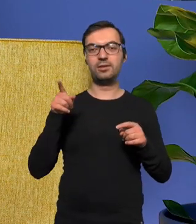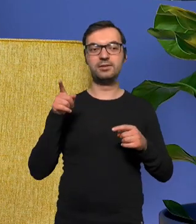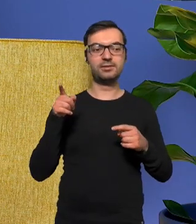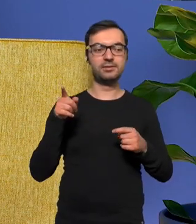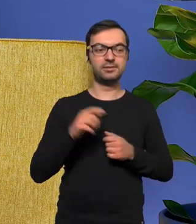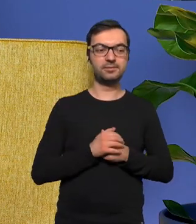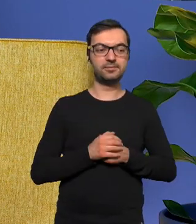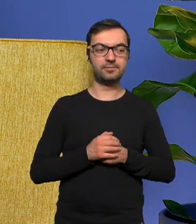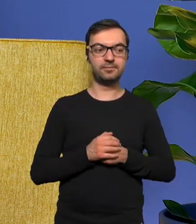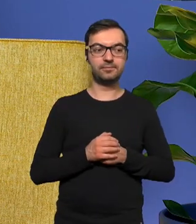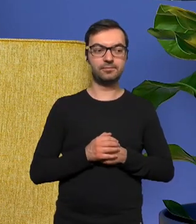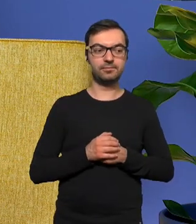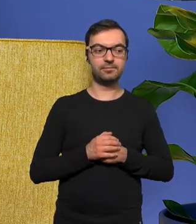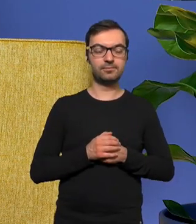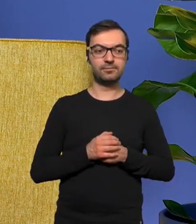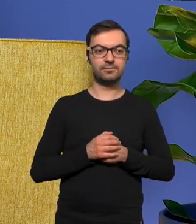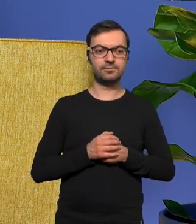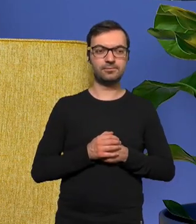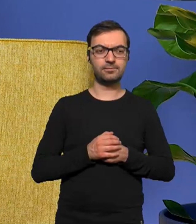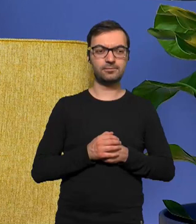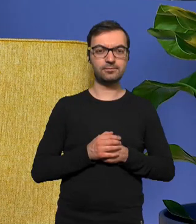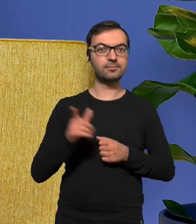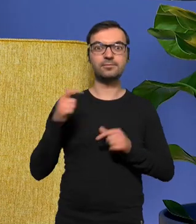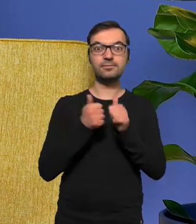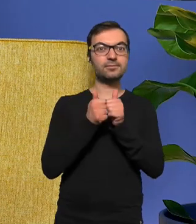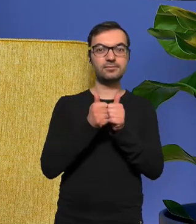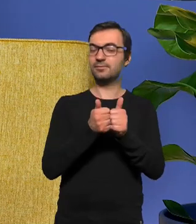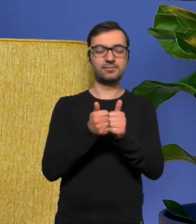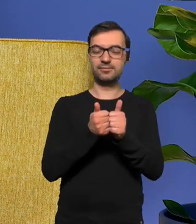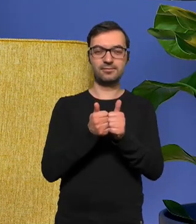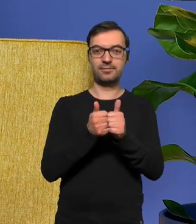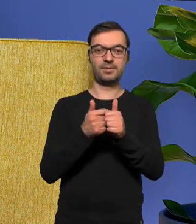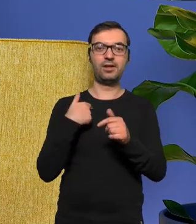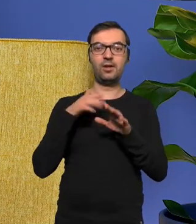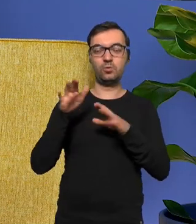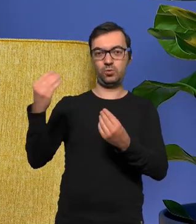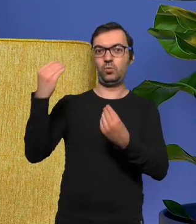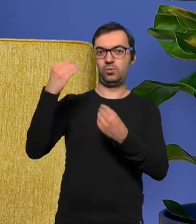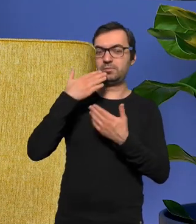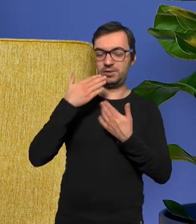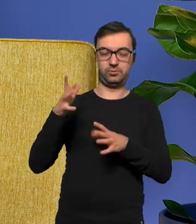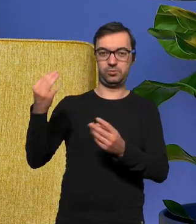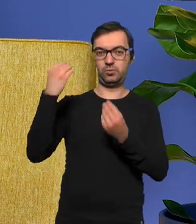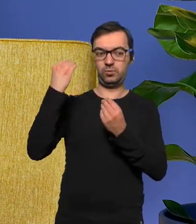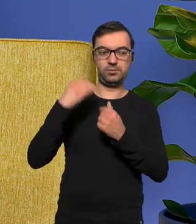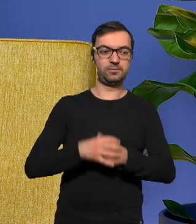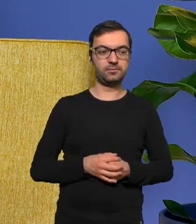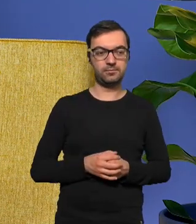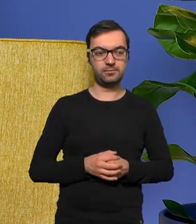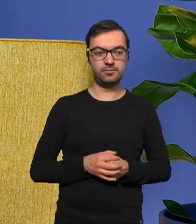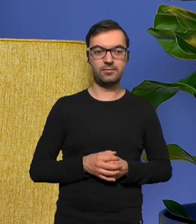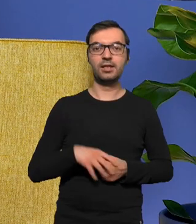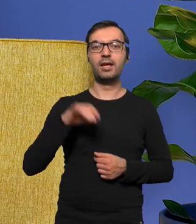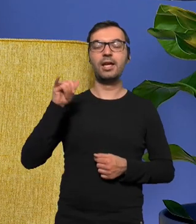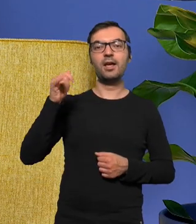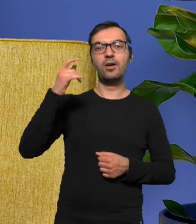idzie już nawet nie w łeb tylko po prostu ja się też bardzo dużo od niej uczę pomimo że jej